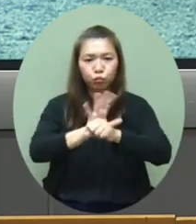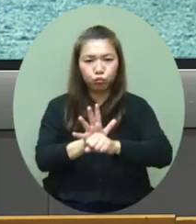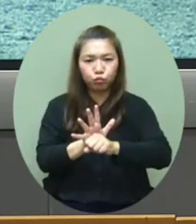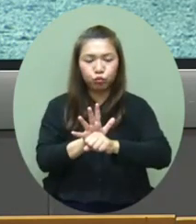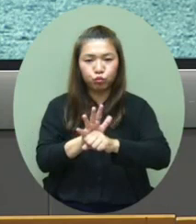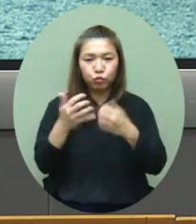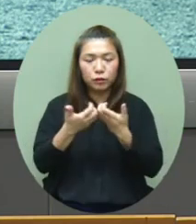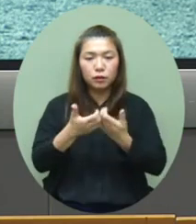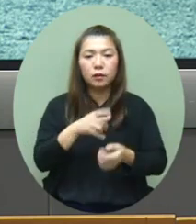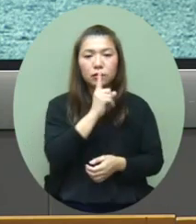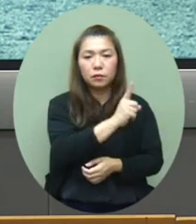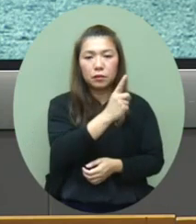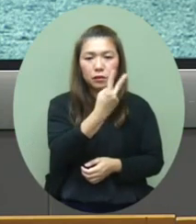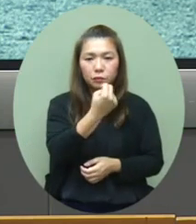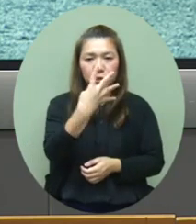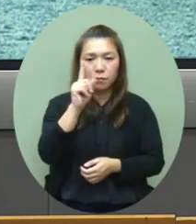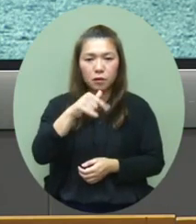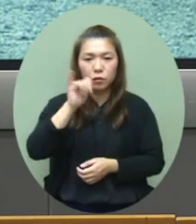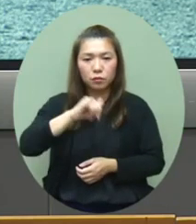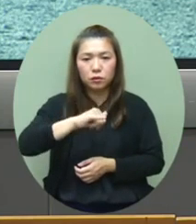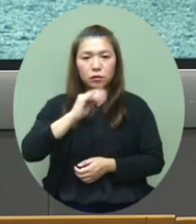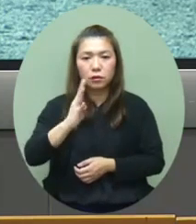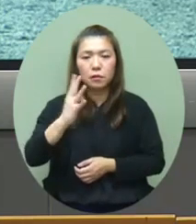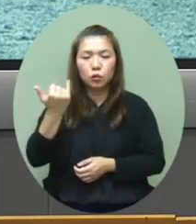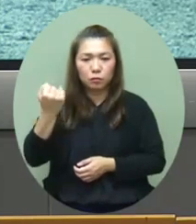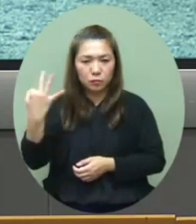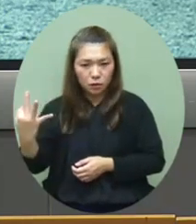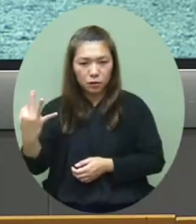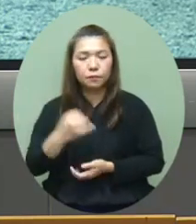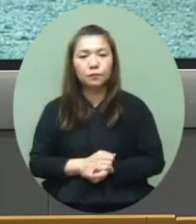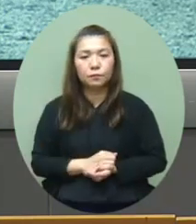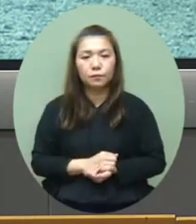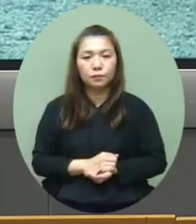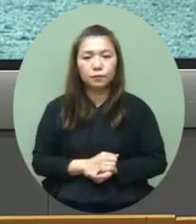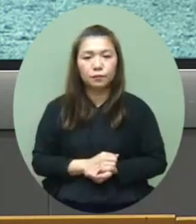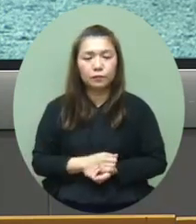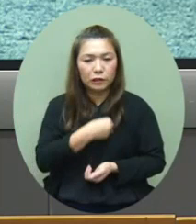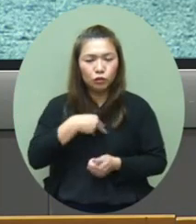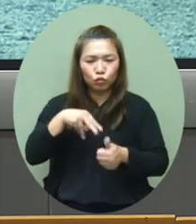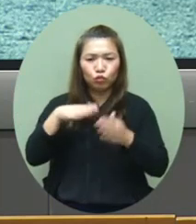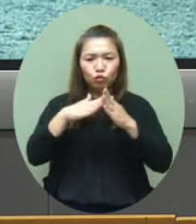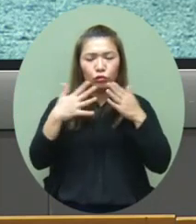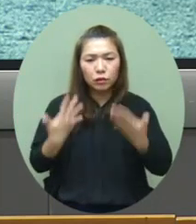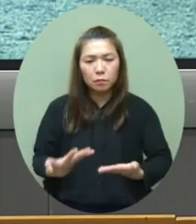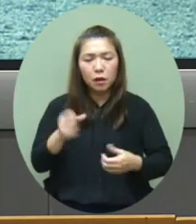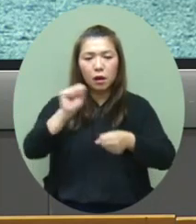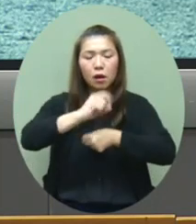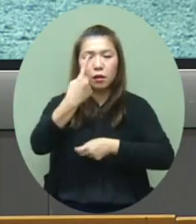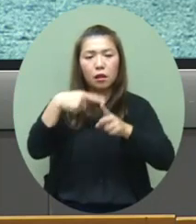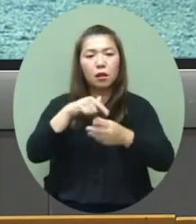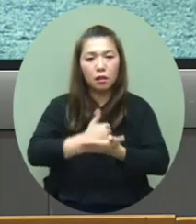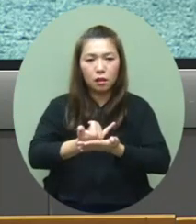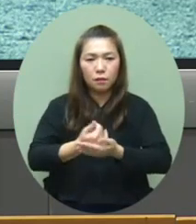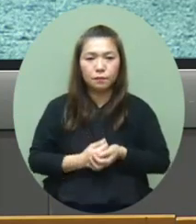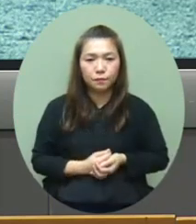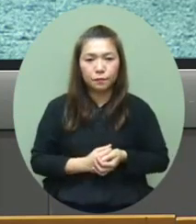阳性个案有1246463宗医管局今天就情报多一宗死亡个